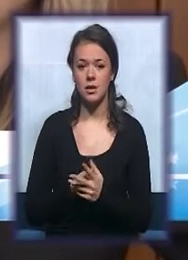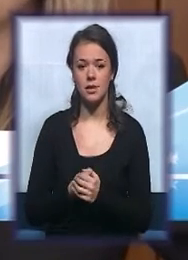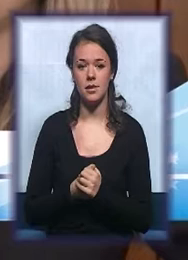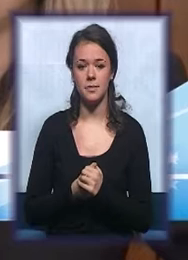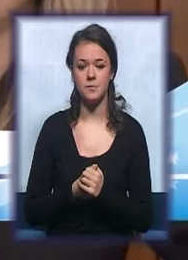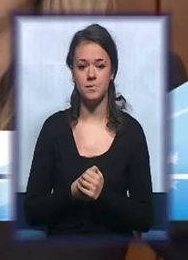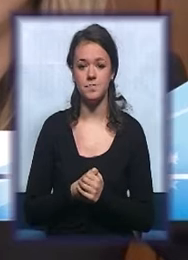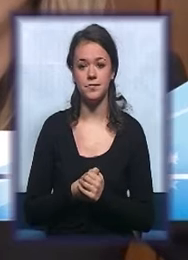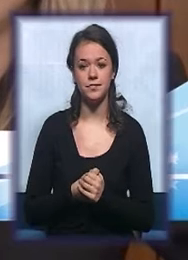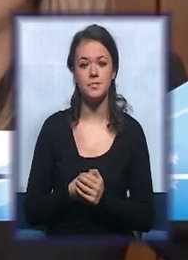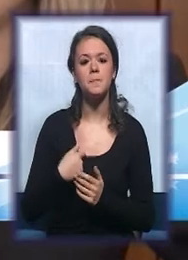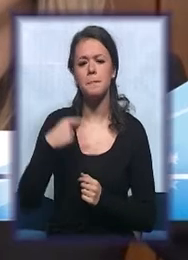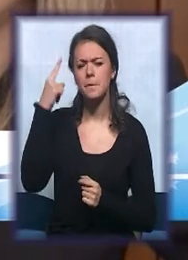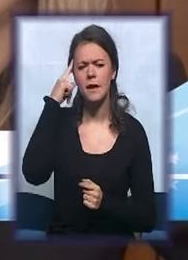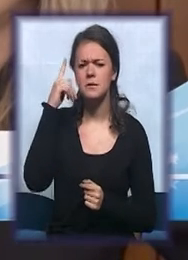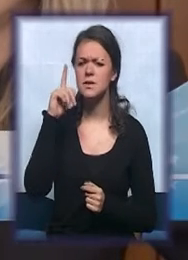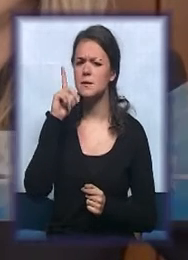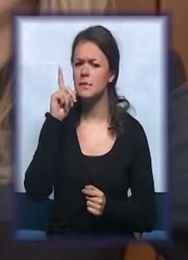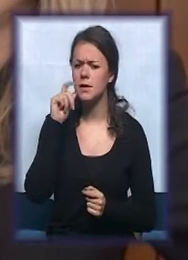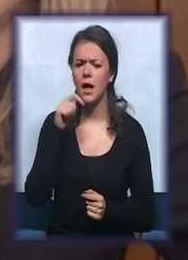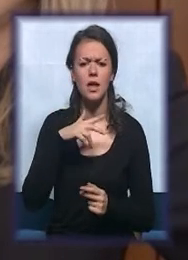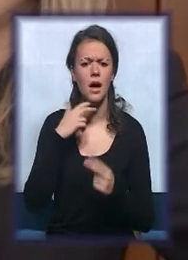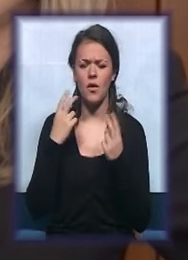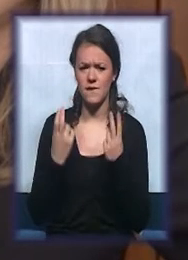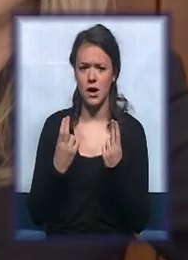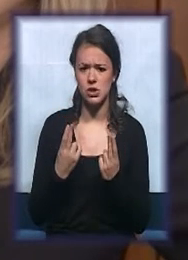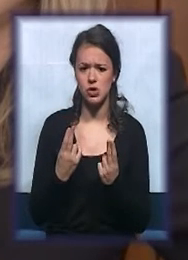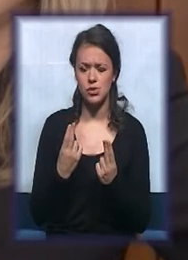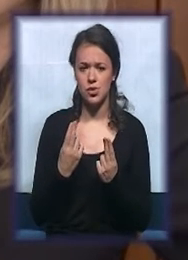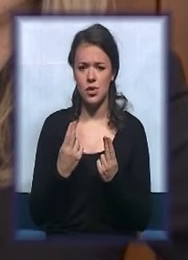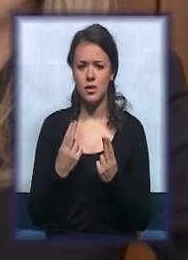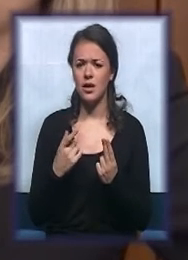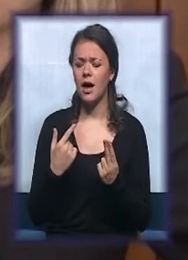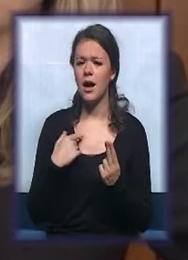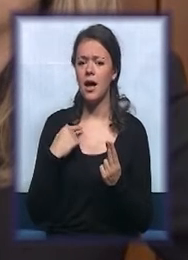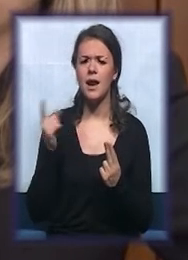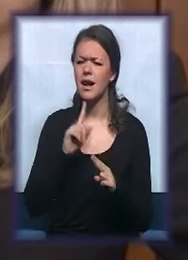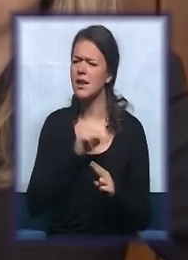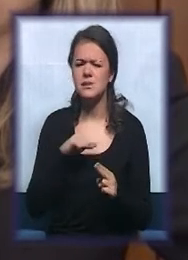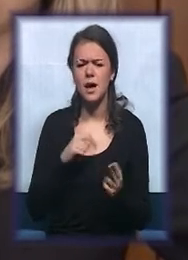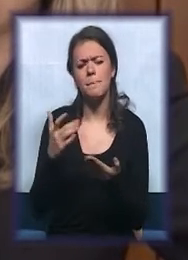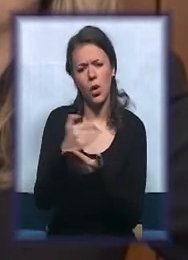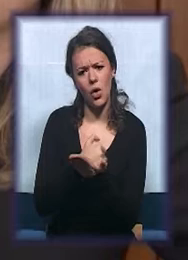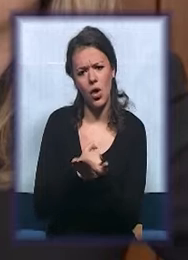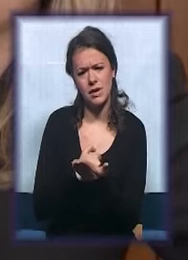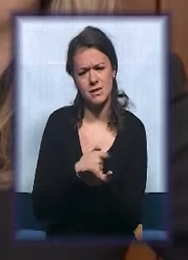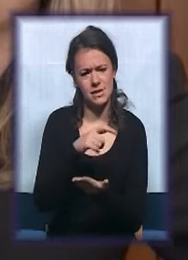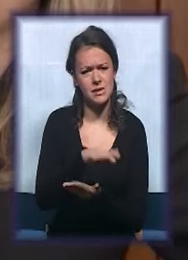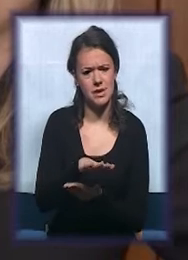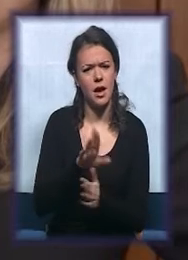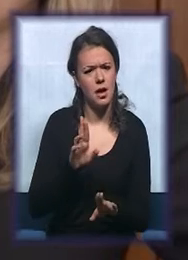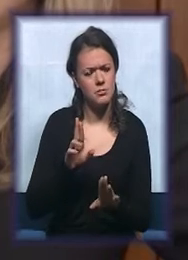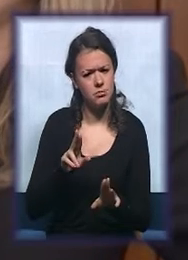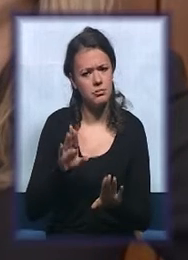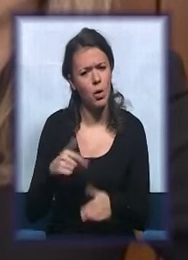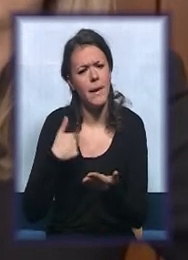Mislim da je jako bitno da ne samo korisnici imaju ovi koristi od